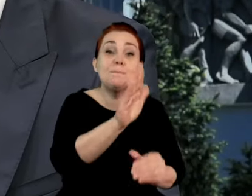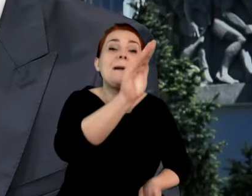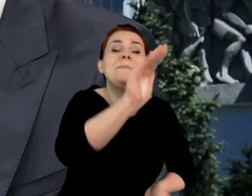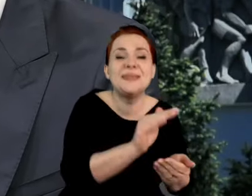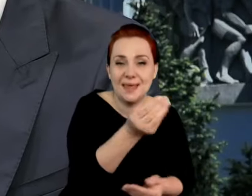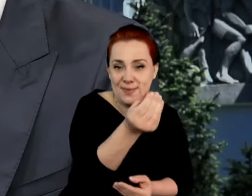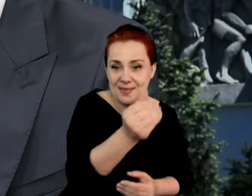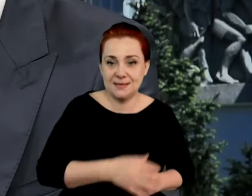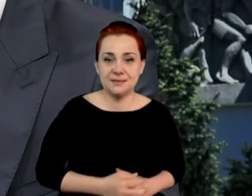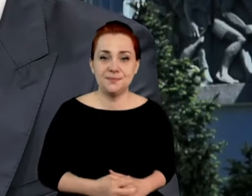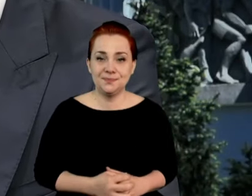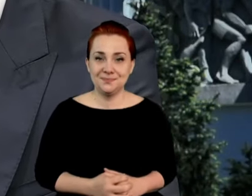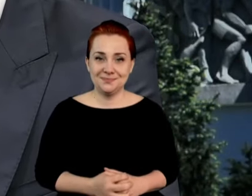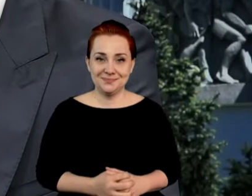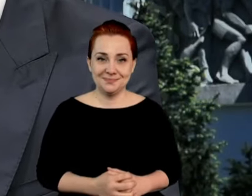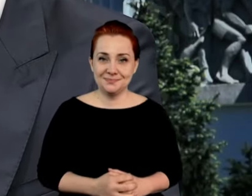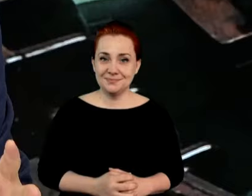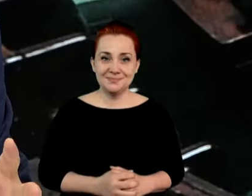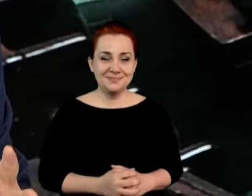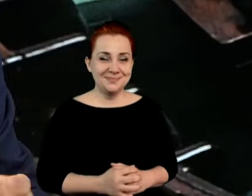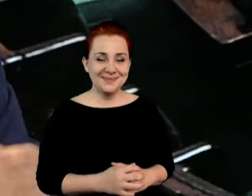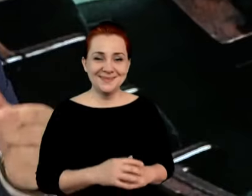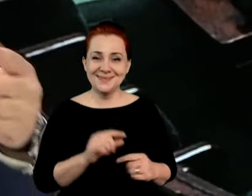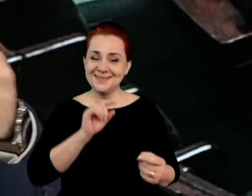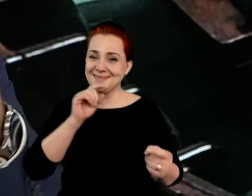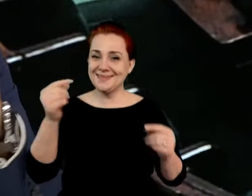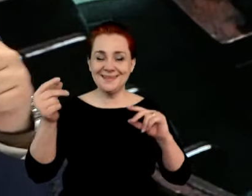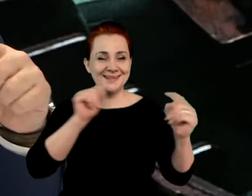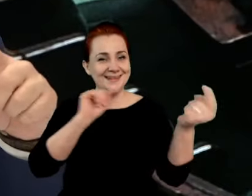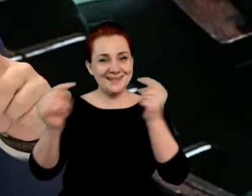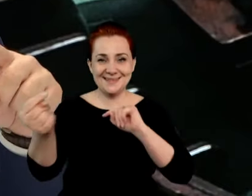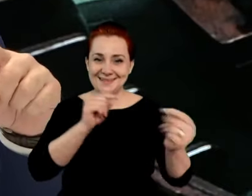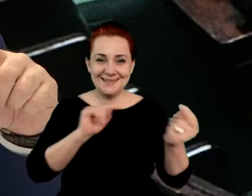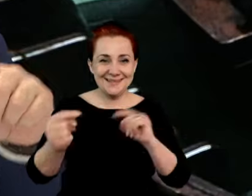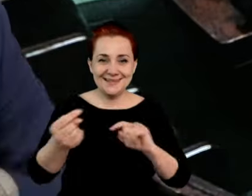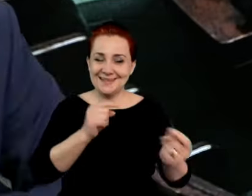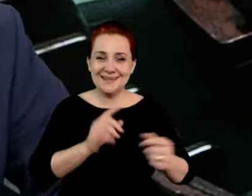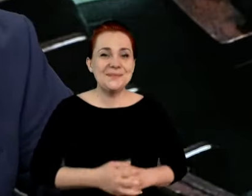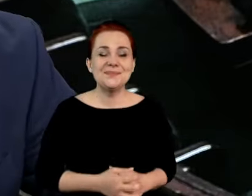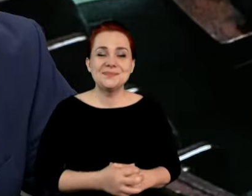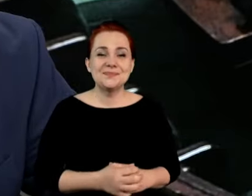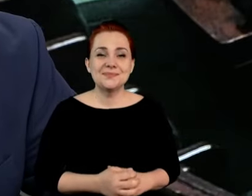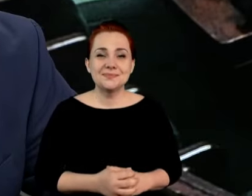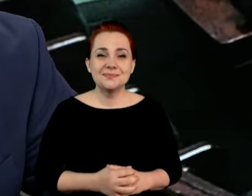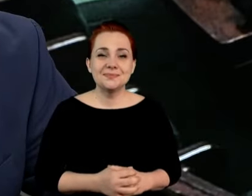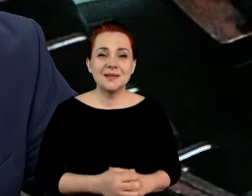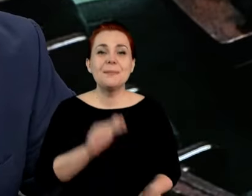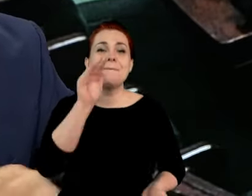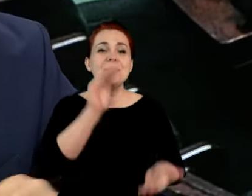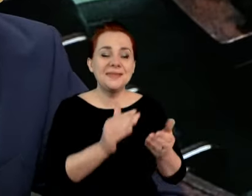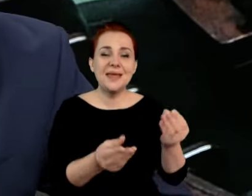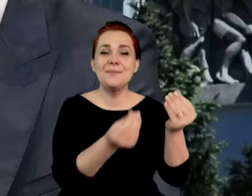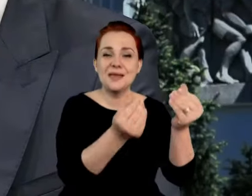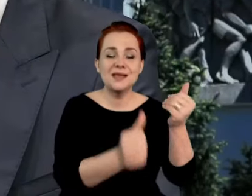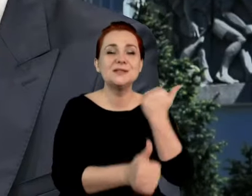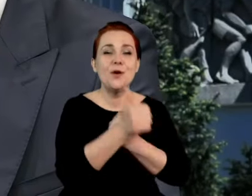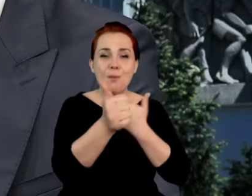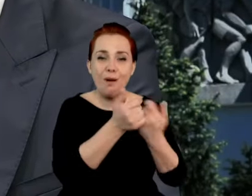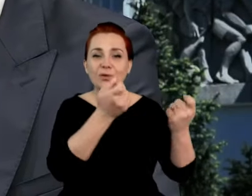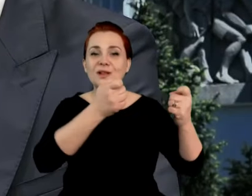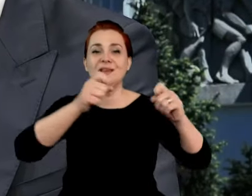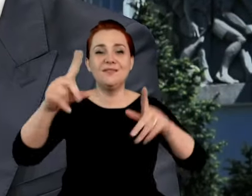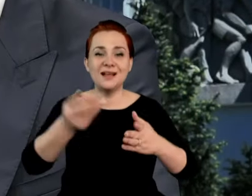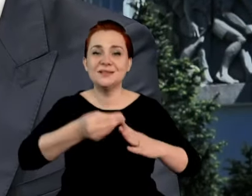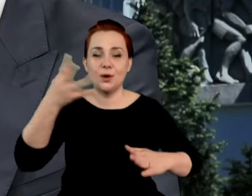Mają mniej pieniędzy przez inflację, drożyznę i podatki. Panie redaktorze, pan bardzo sprytnie,